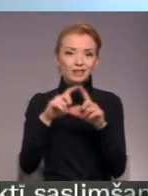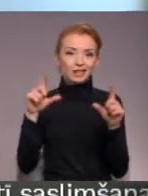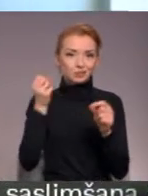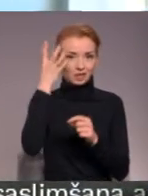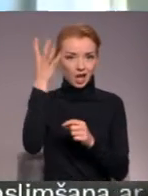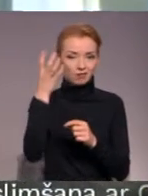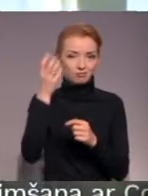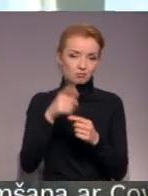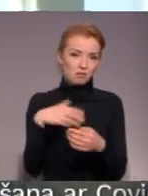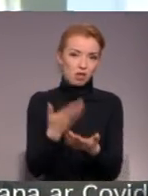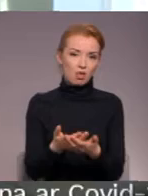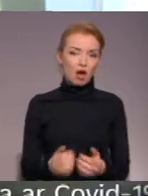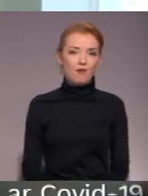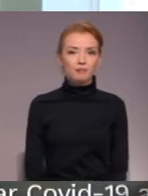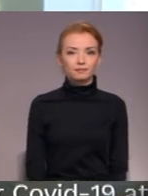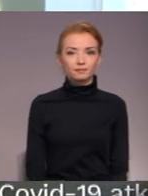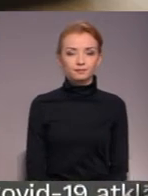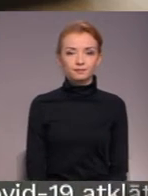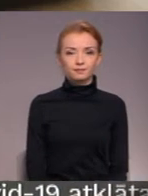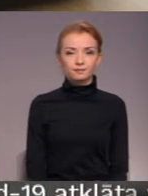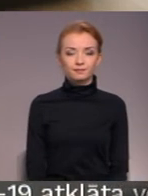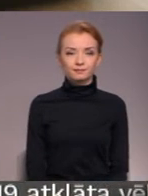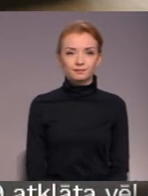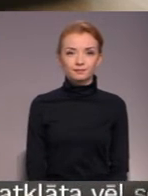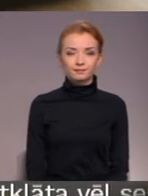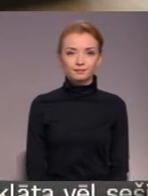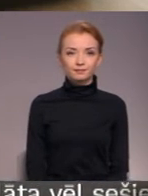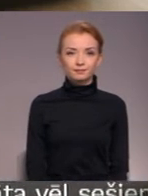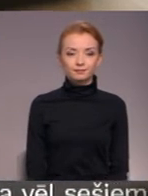piedāvā. Sandra Paigiļkalne, Kaspars Daņļevičs, Viduss Daugavas televīzija.